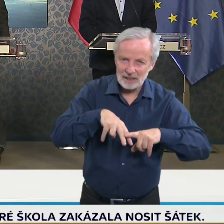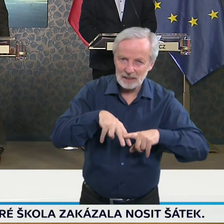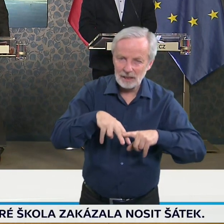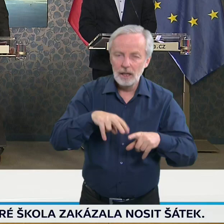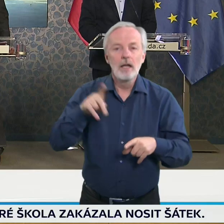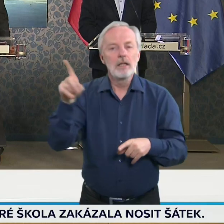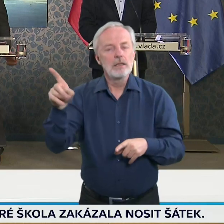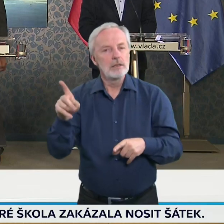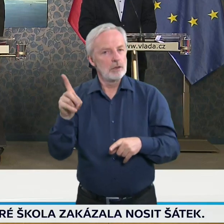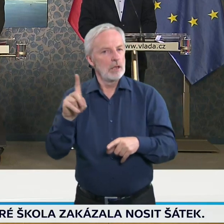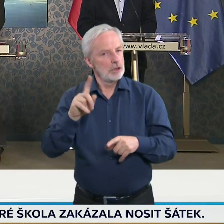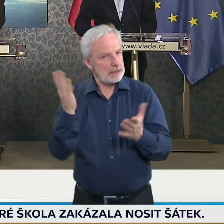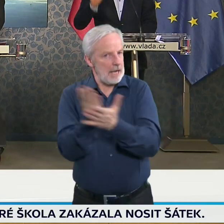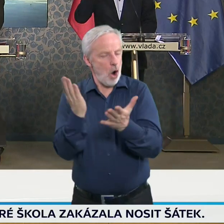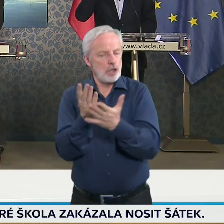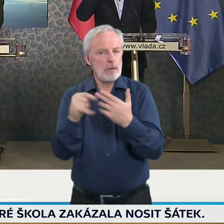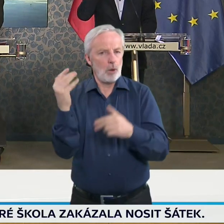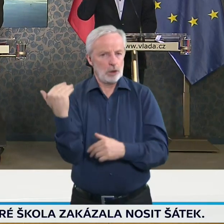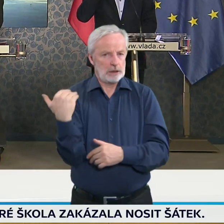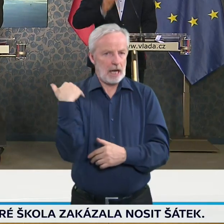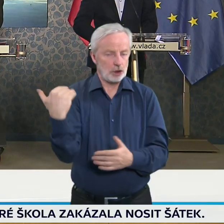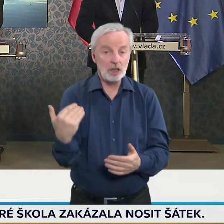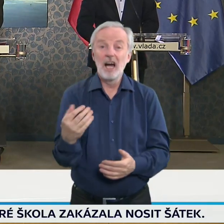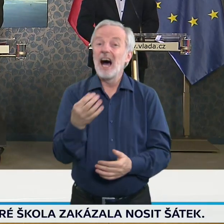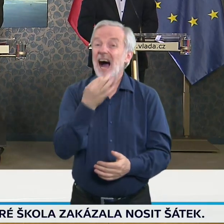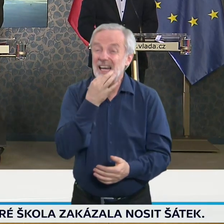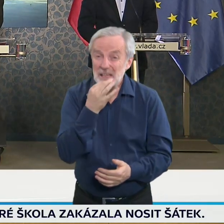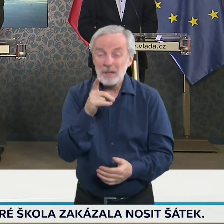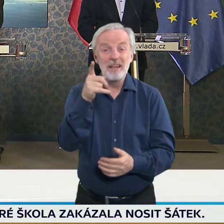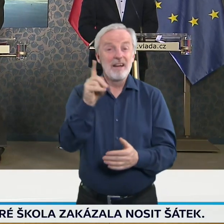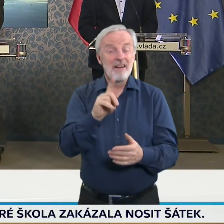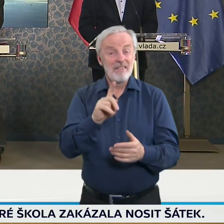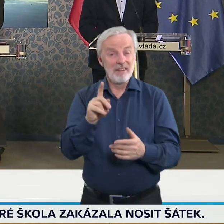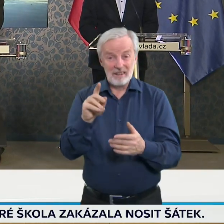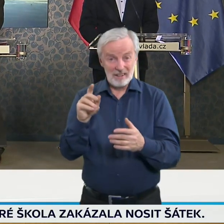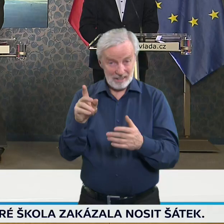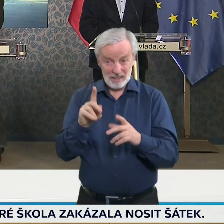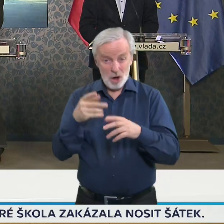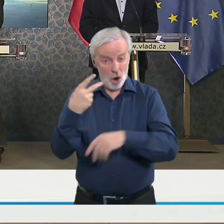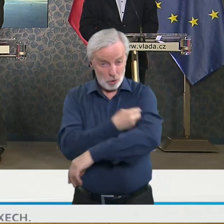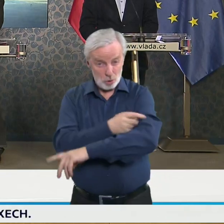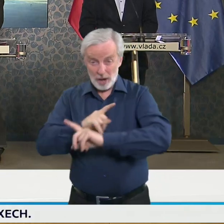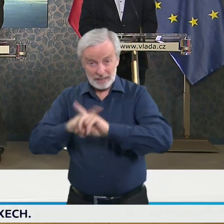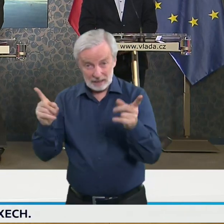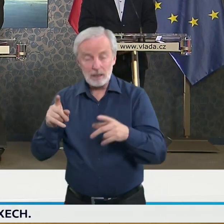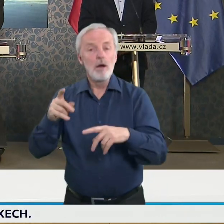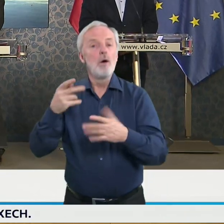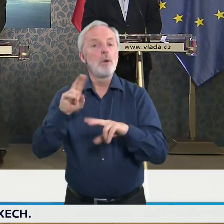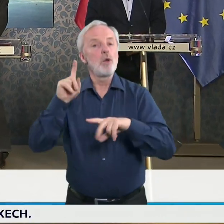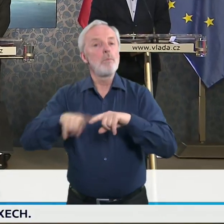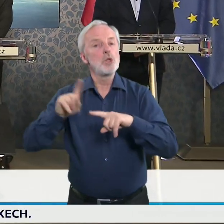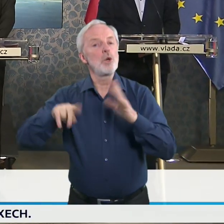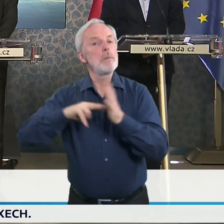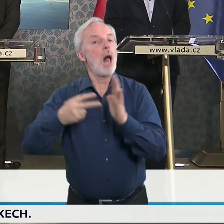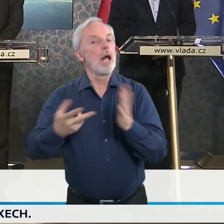očkování ti starší AstraZenekou, tak by to narušilo tu očkovací strategii, tak k tomu to děkuji. Tak já odpovím na ty první tři